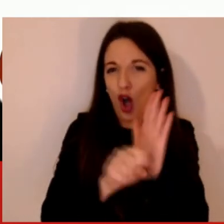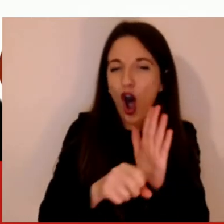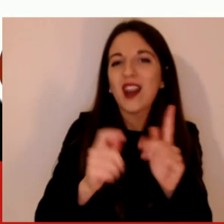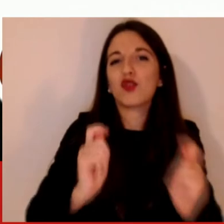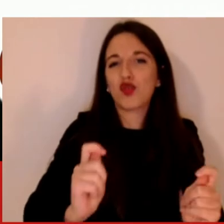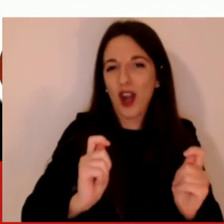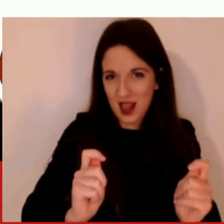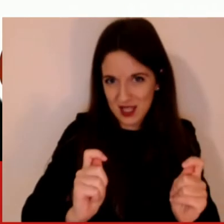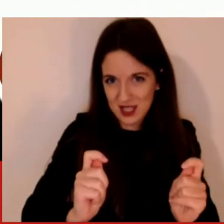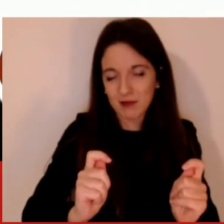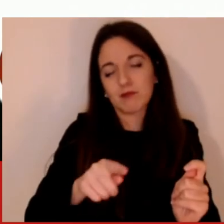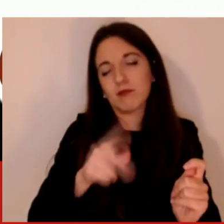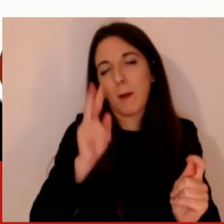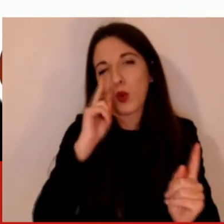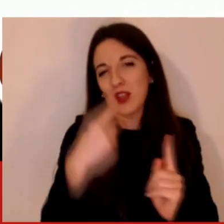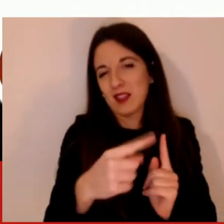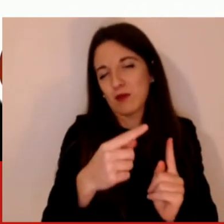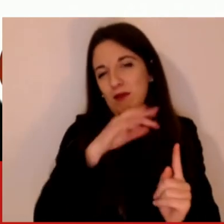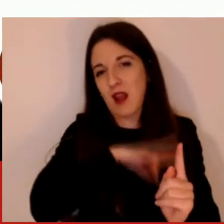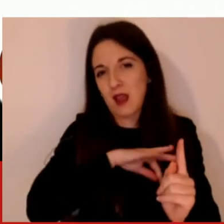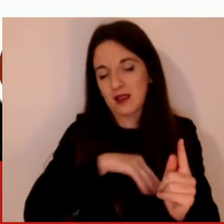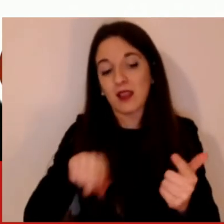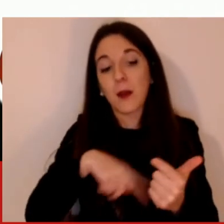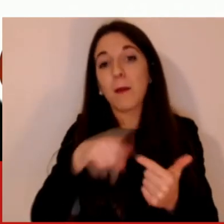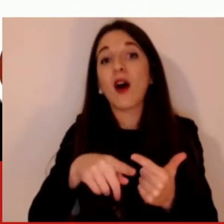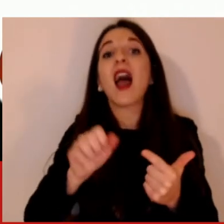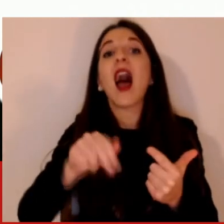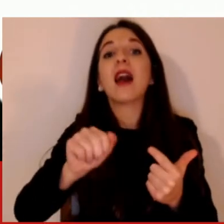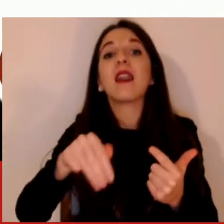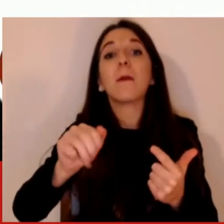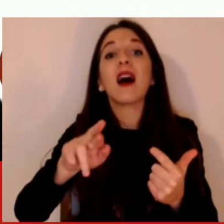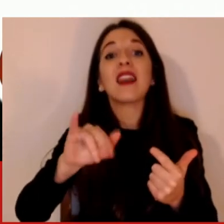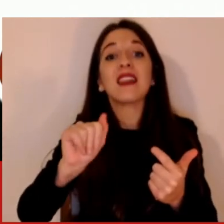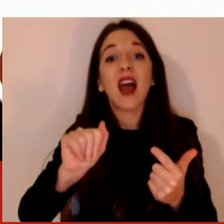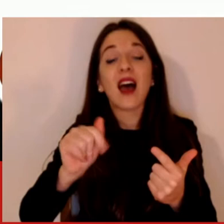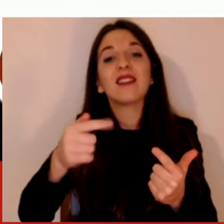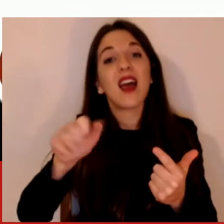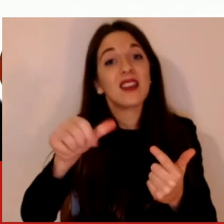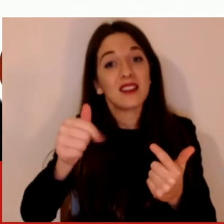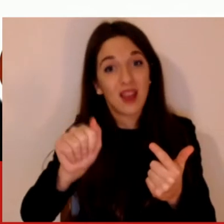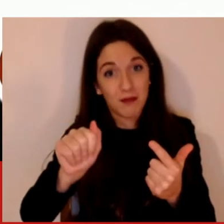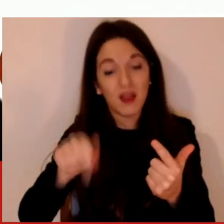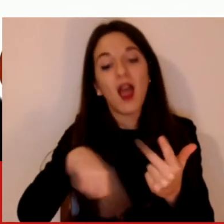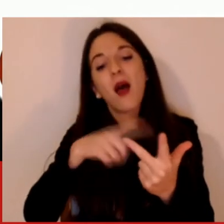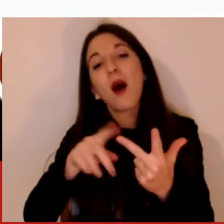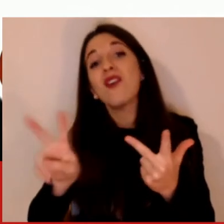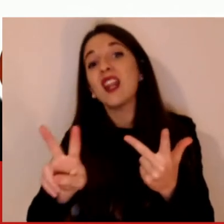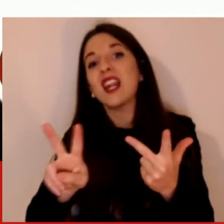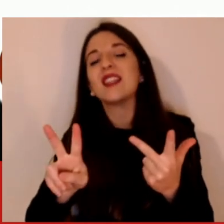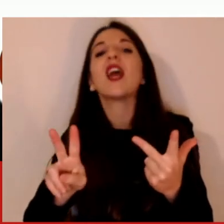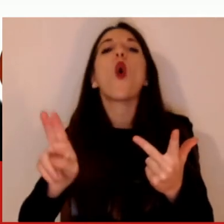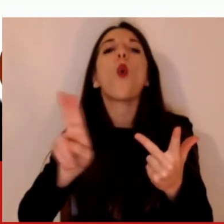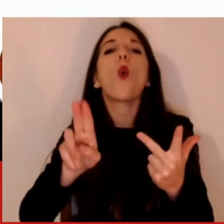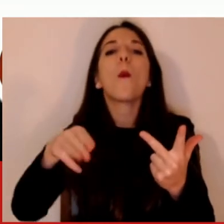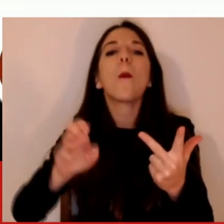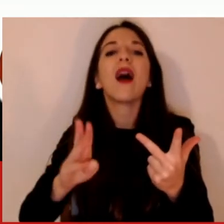interessante, come un'asperta di comunicazione, Anna Maria Testa e il venerdì il filosofo Umberto Gallimberti. Quindi come vedete,